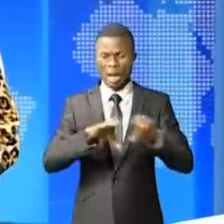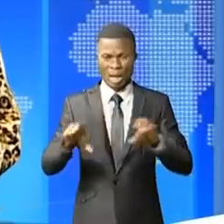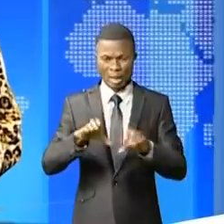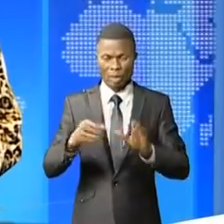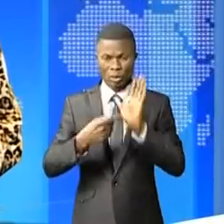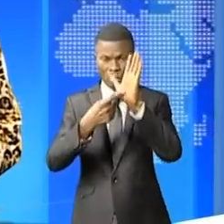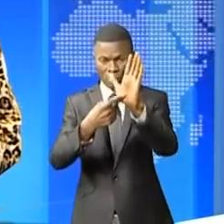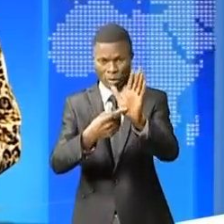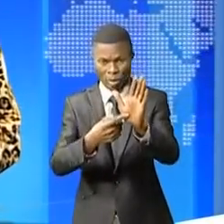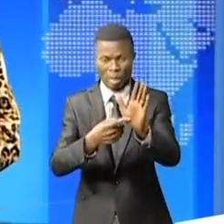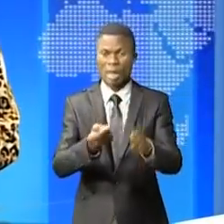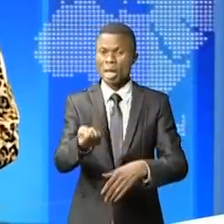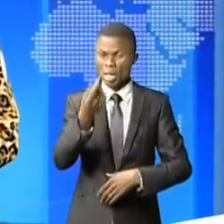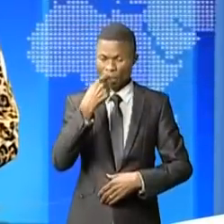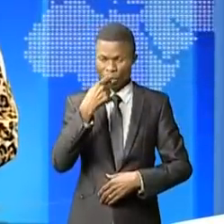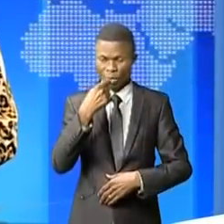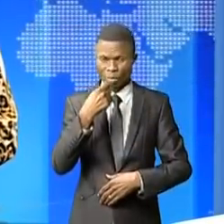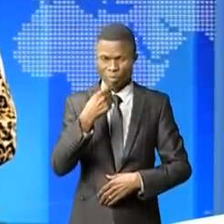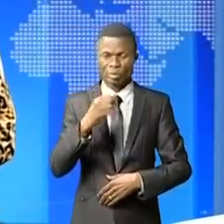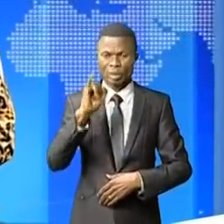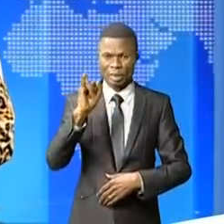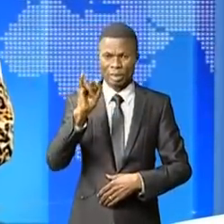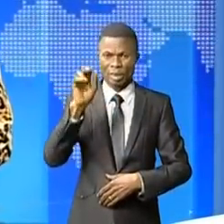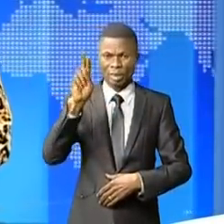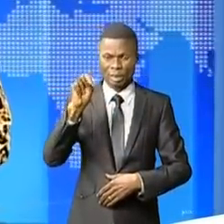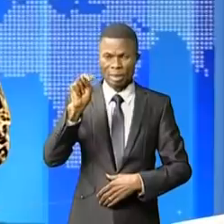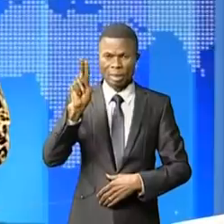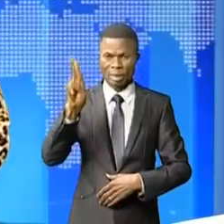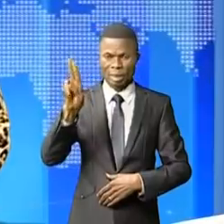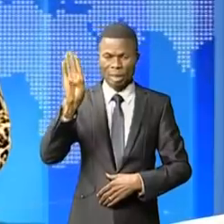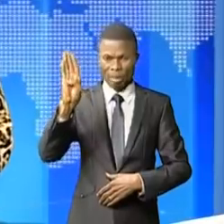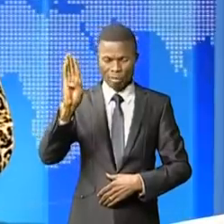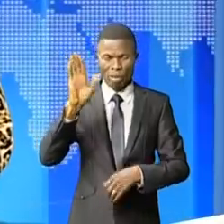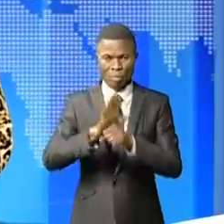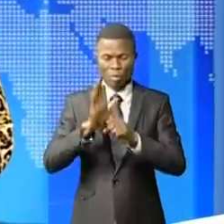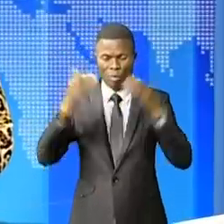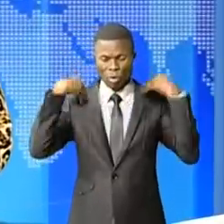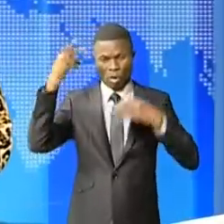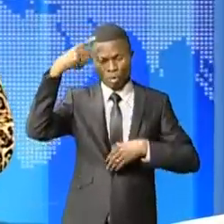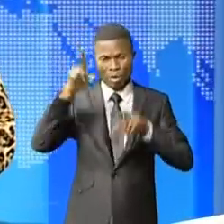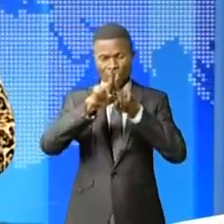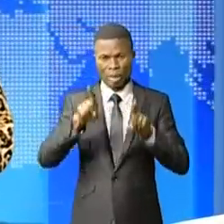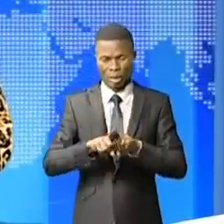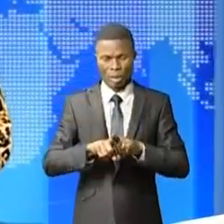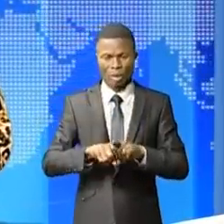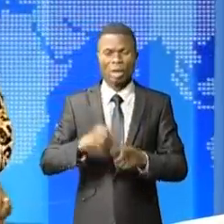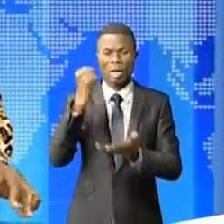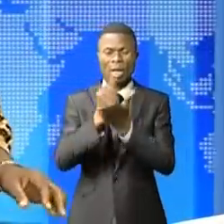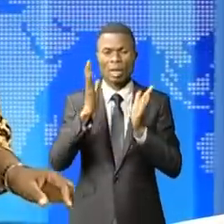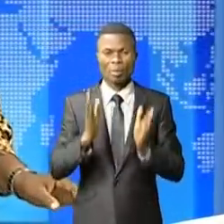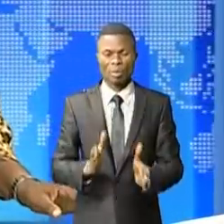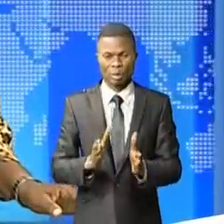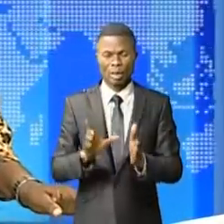de la présentation du produit a eu lieu à l'Inherbé devant plusieurs personnalités politiques et même le corps diplomatique.